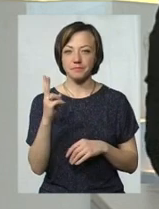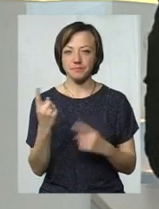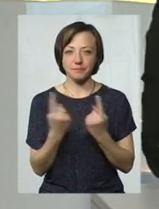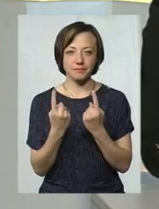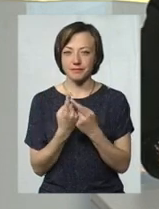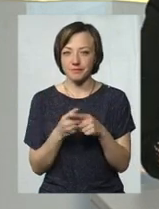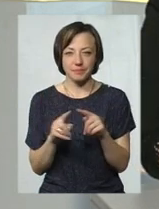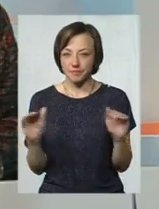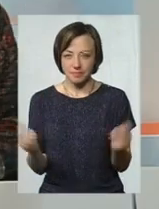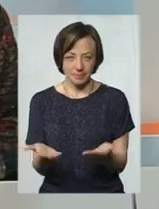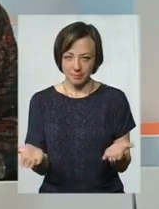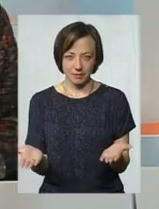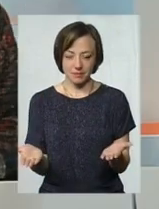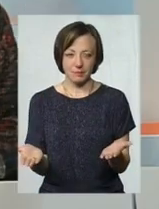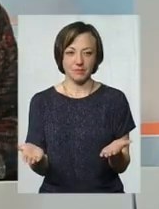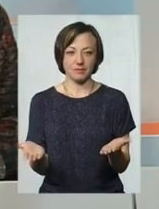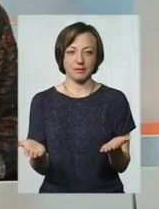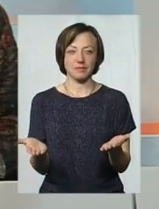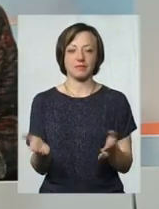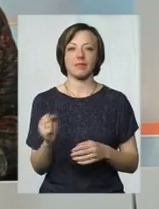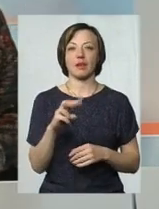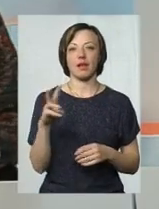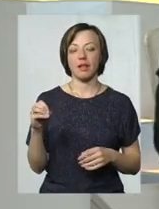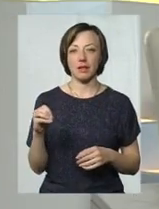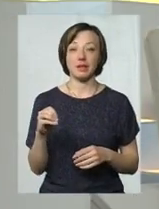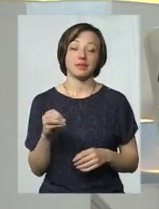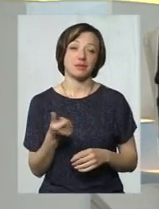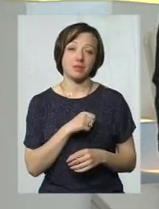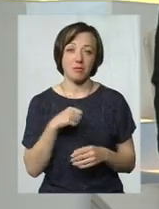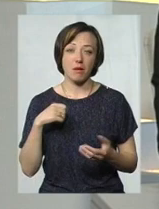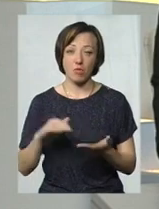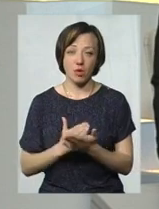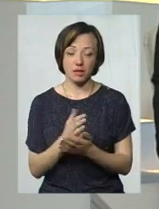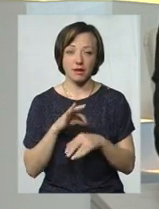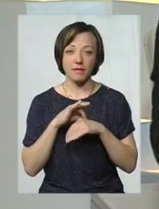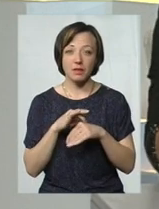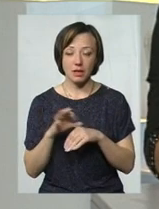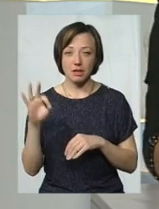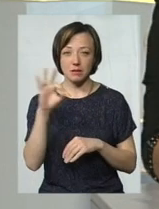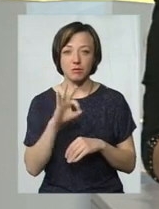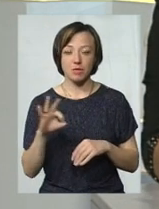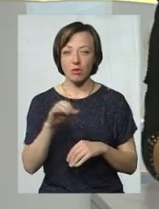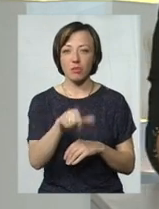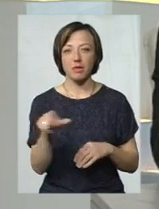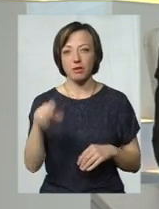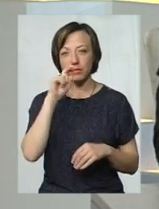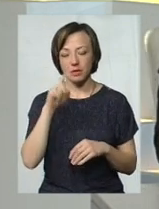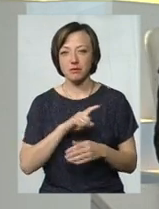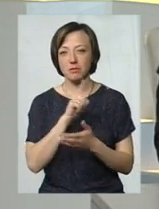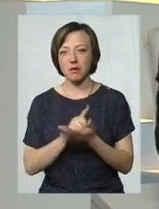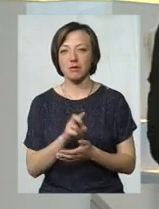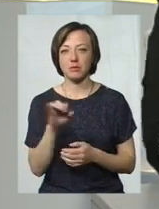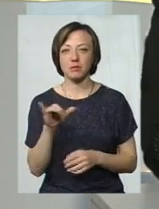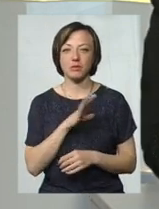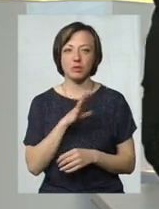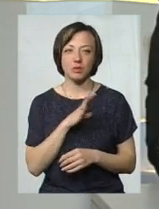це ж не обмеження по великому рахунку. Але сама політика, яка ведеться стосовно громадян і українців, мала би бути,